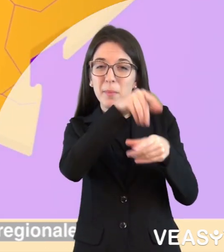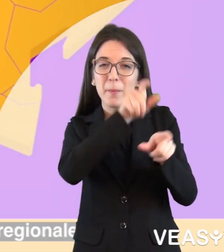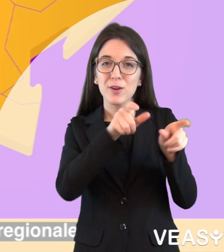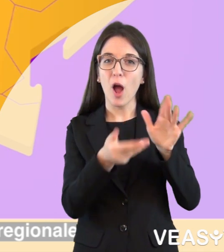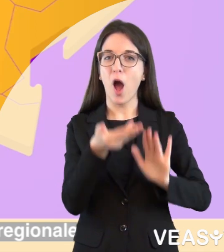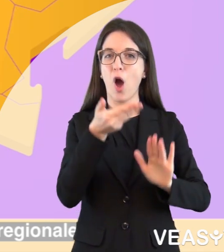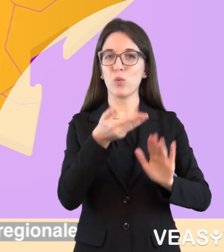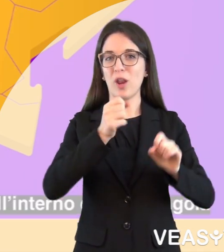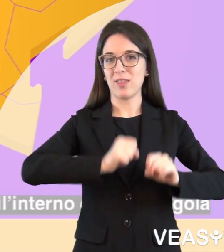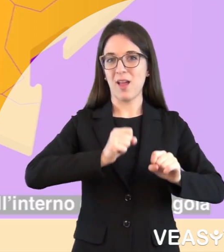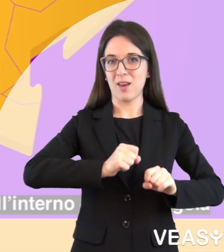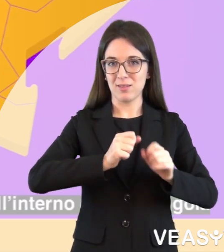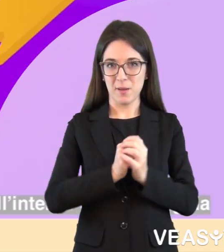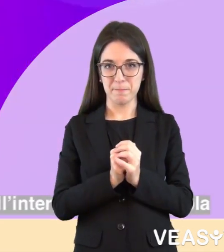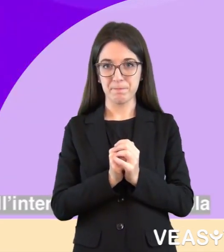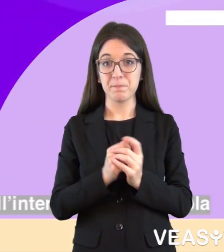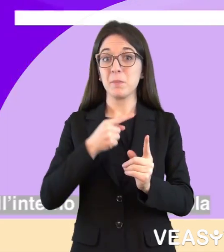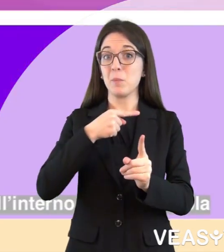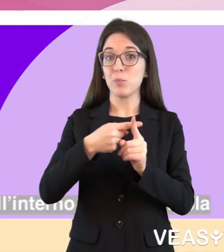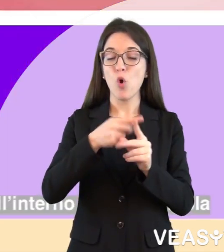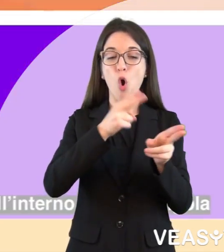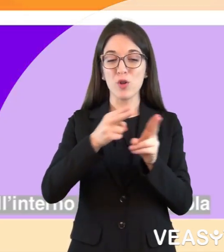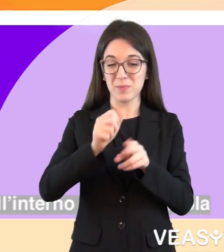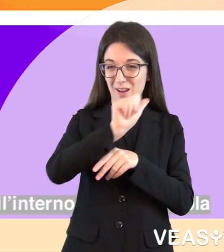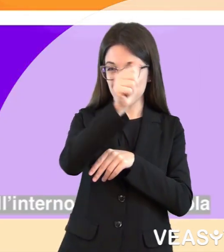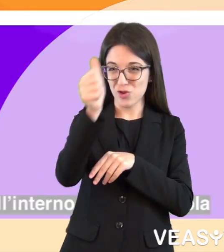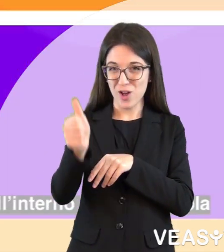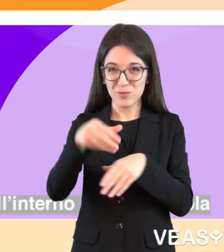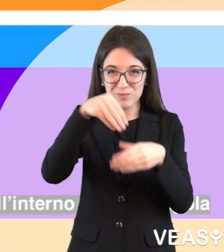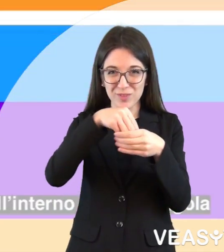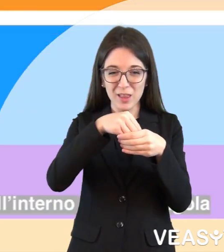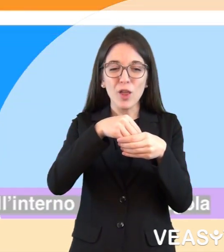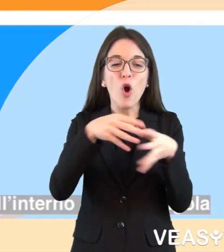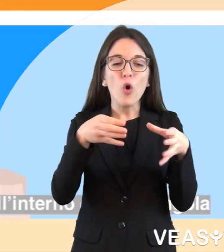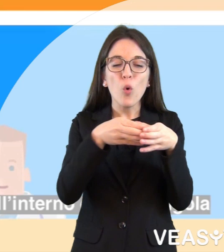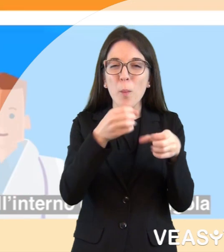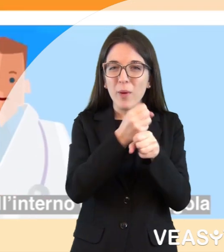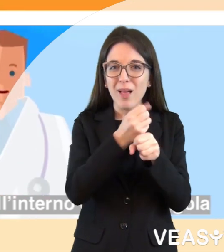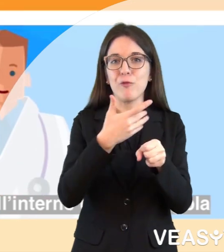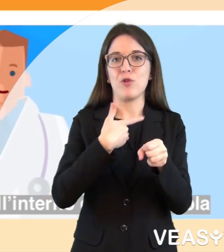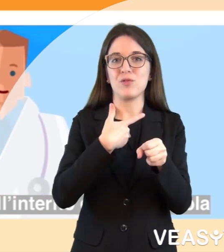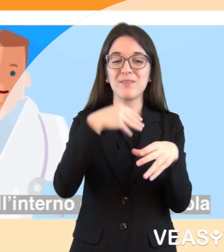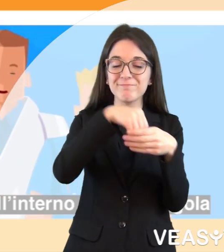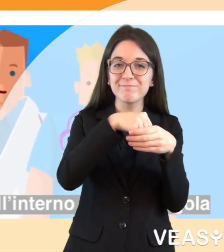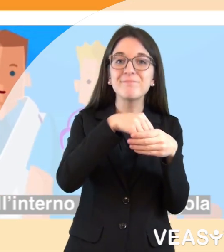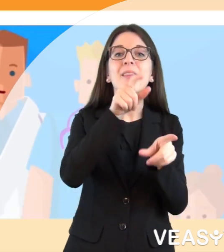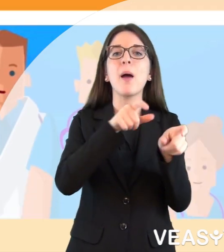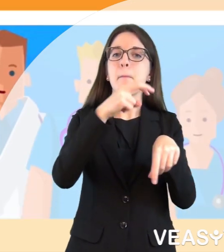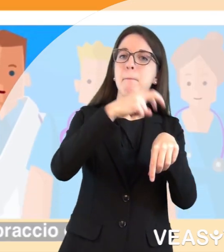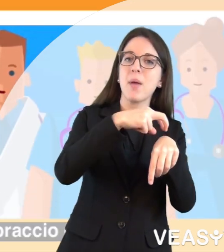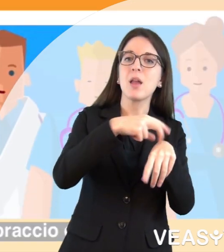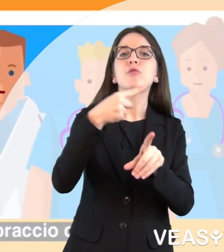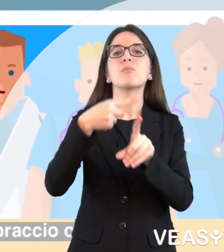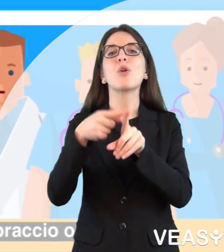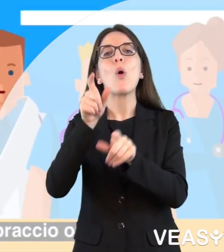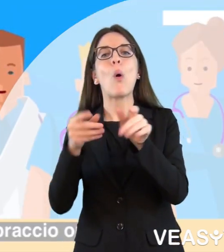ha attivato una task force regionale, composta dai vertici sanitari competenti, e una task force all'interno di ogni singola azienda